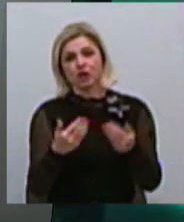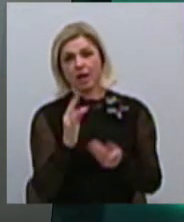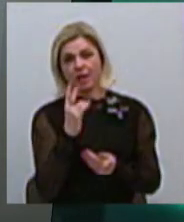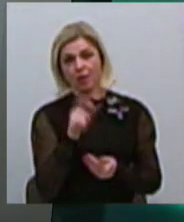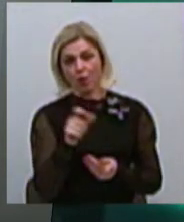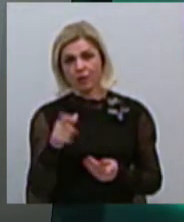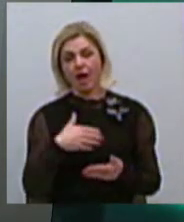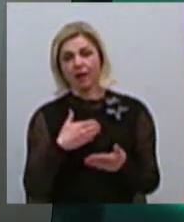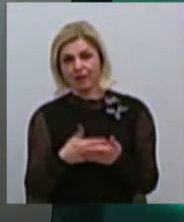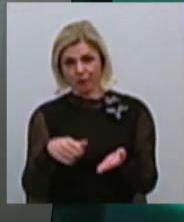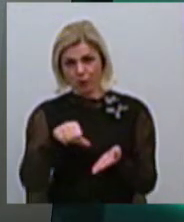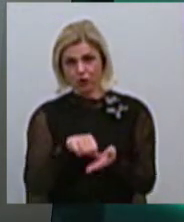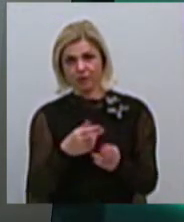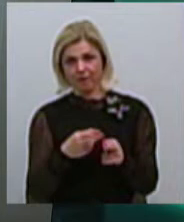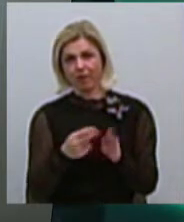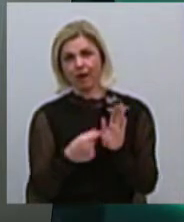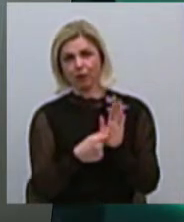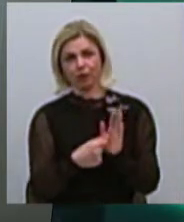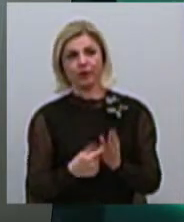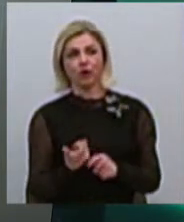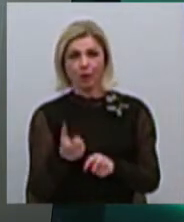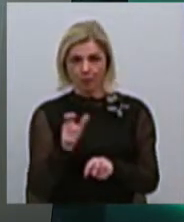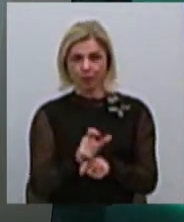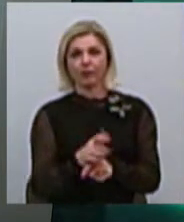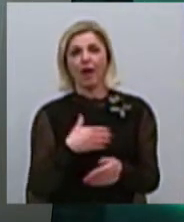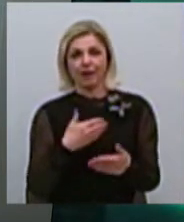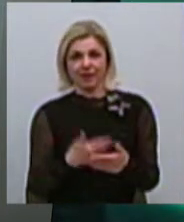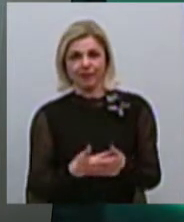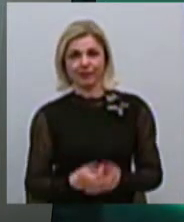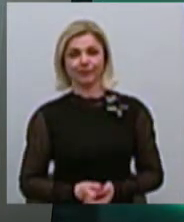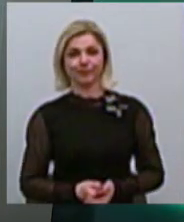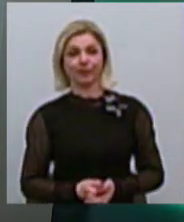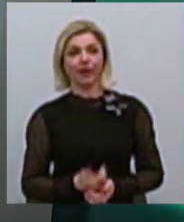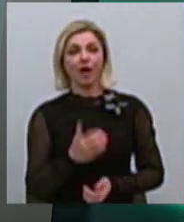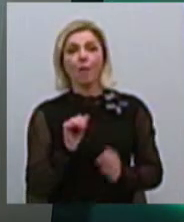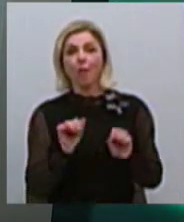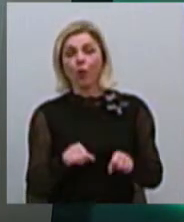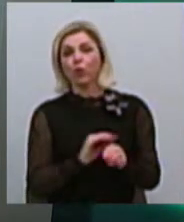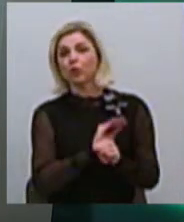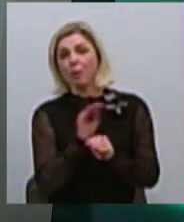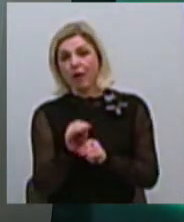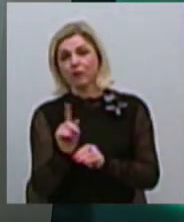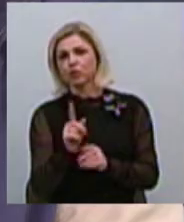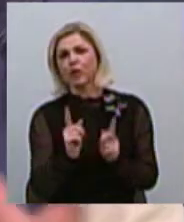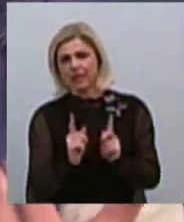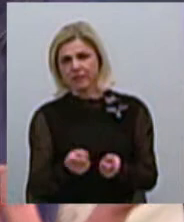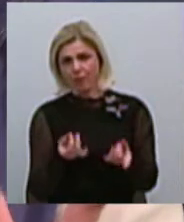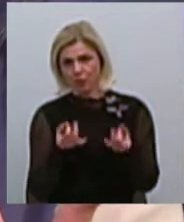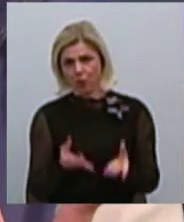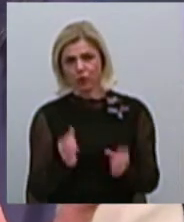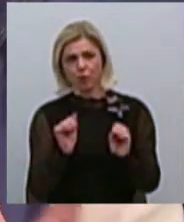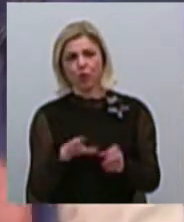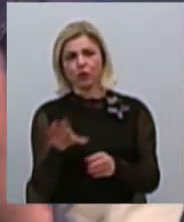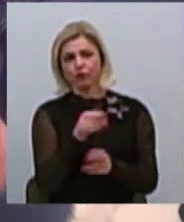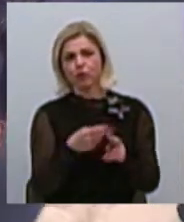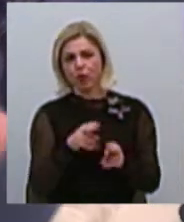участвувати в цьому. Ще більше к ти менше. Ще активно. Я можу добавити по цьому поводу. Во-первых, на самом деле, дійсно просто. Це все можна скачати на сайті